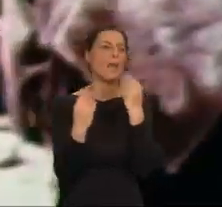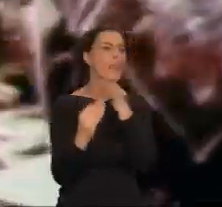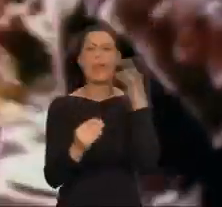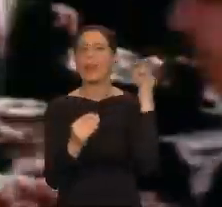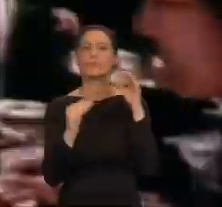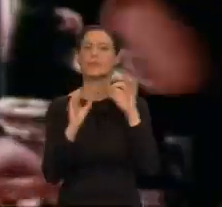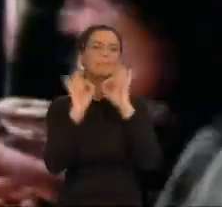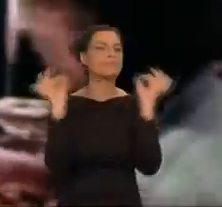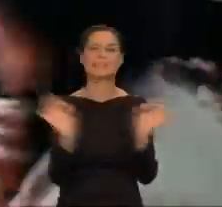ucisku.